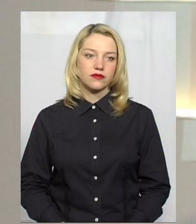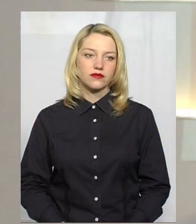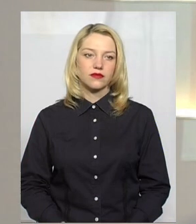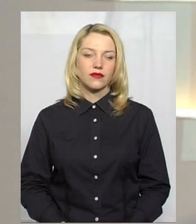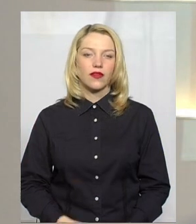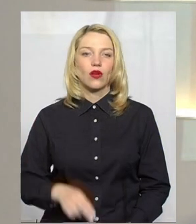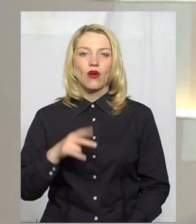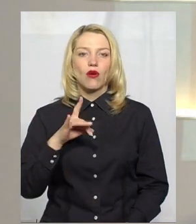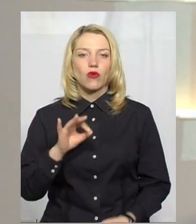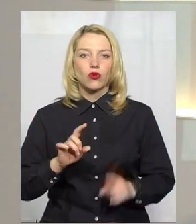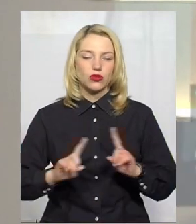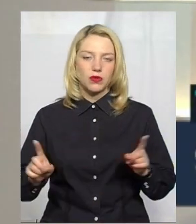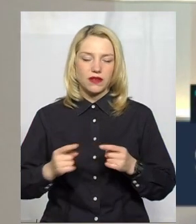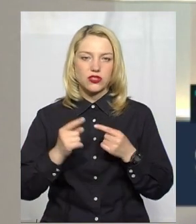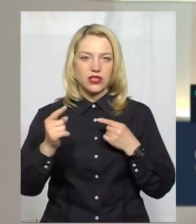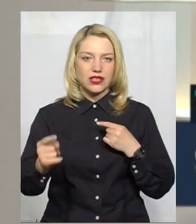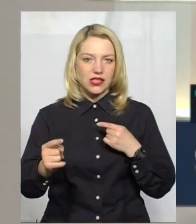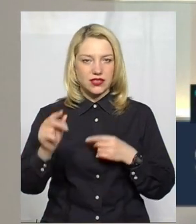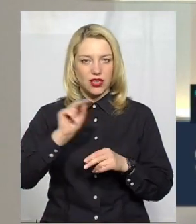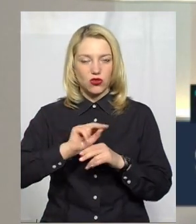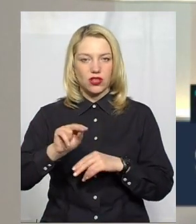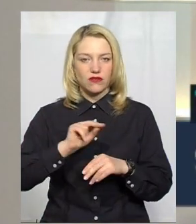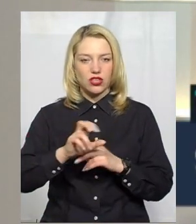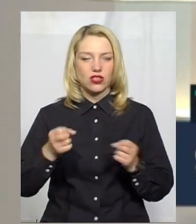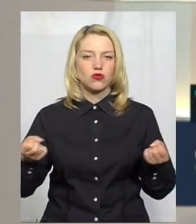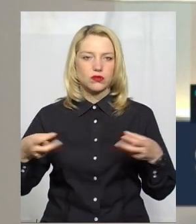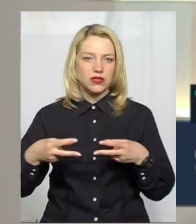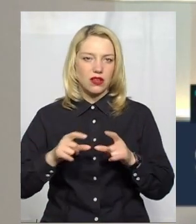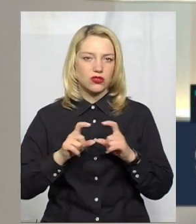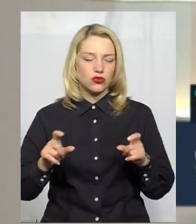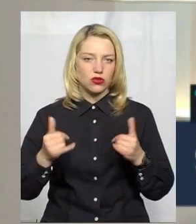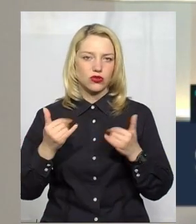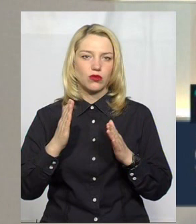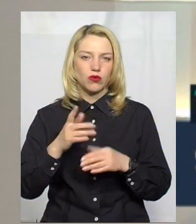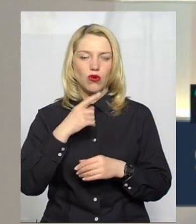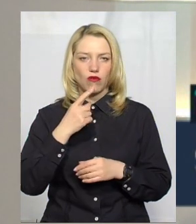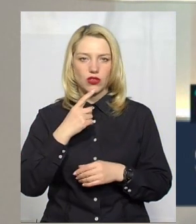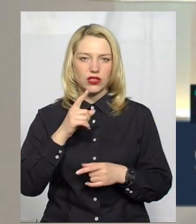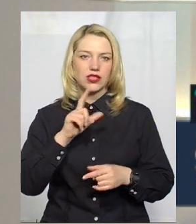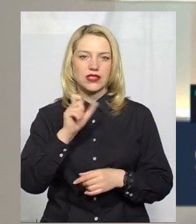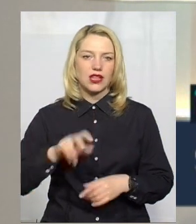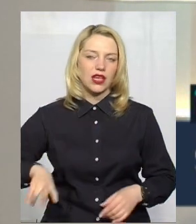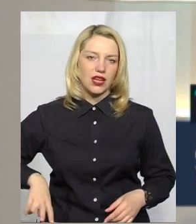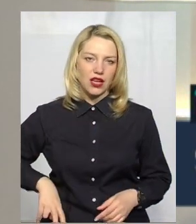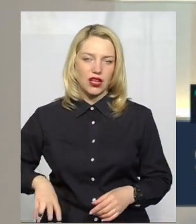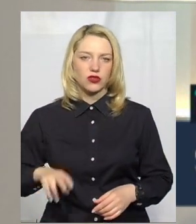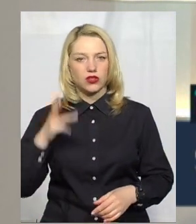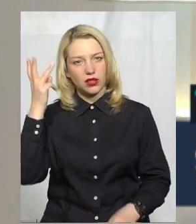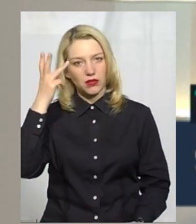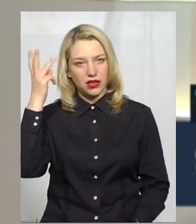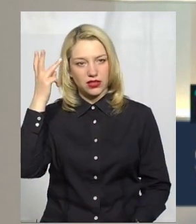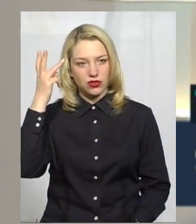Про особливості дистанційного навчання у спеціальних школах сьогодні ми будемо говорити з директоркою